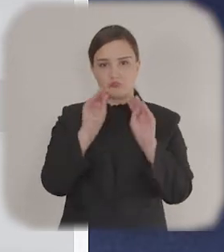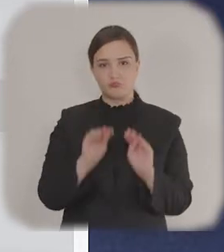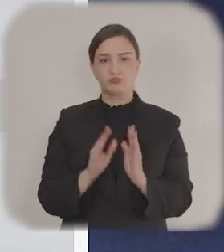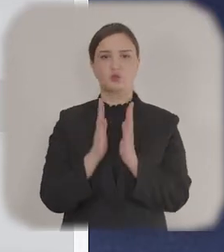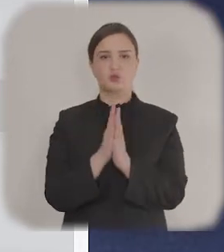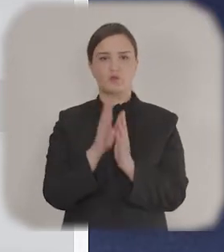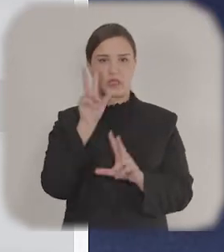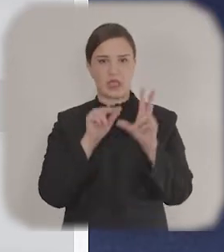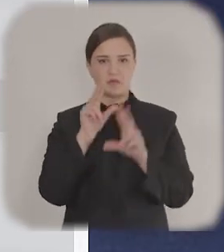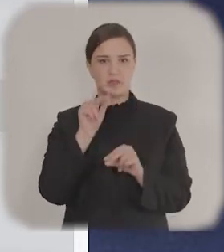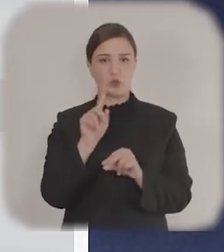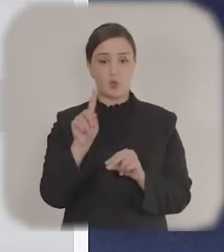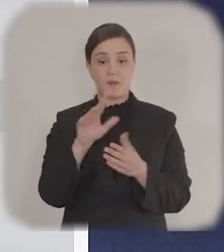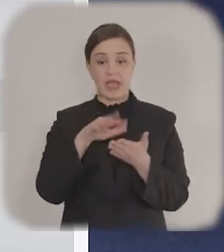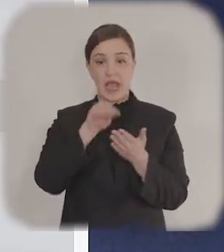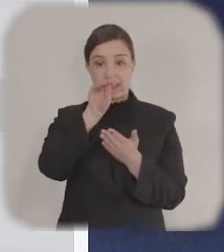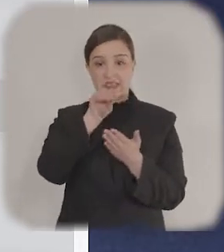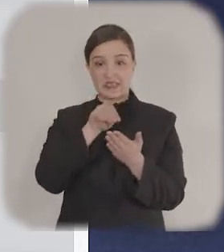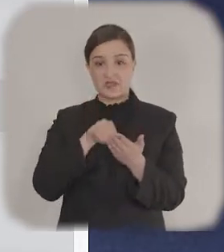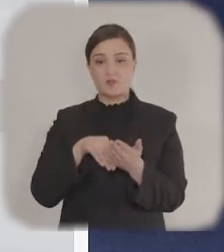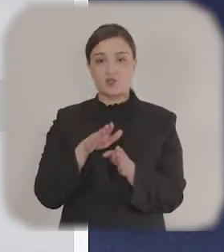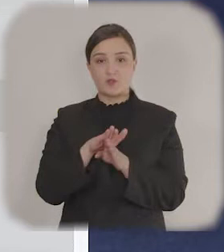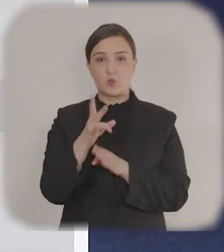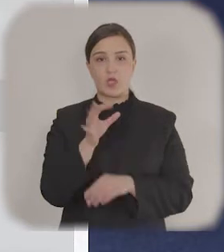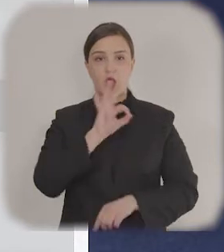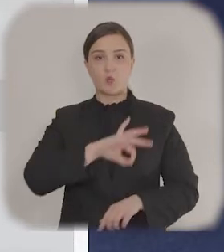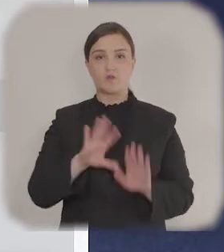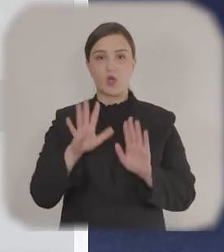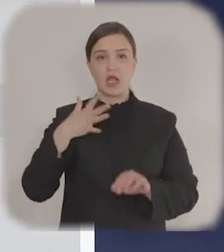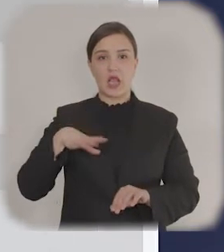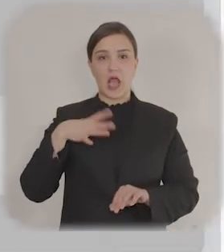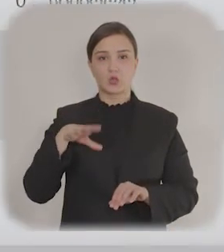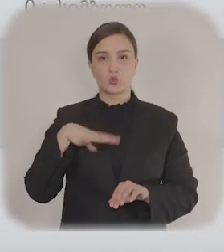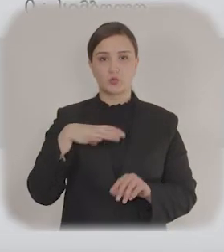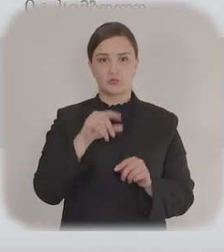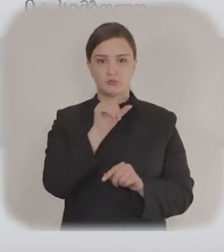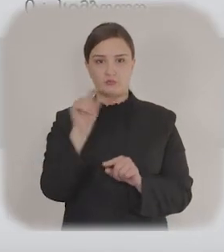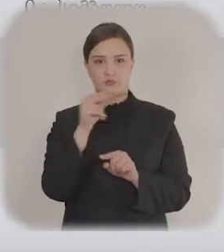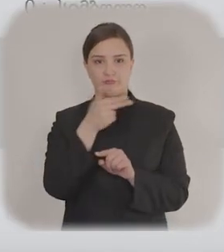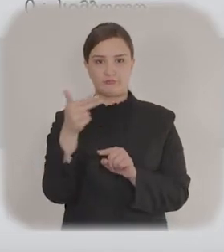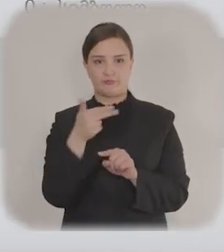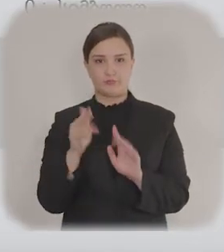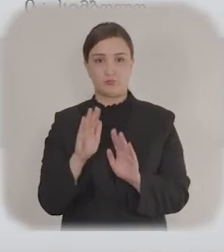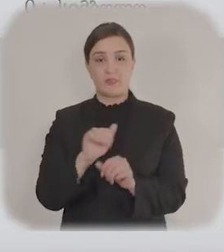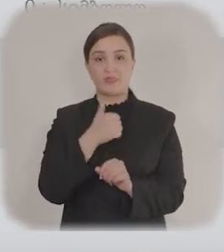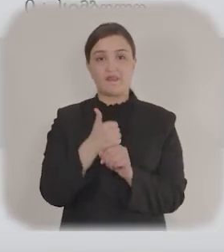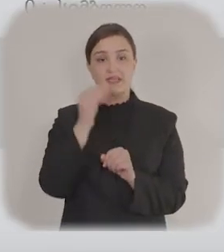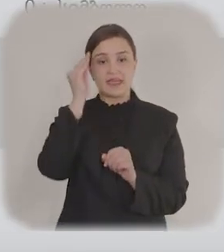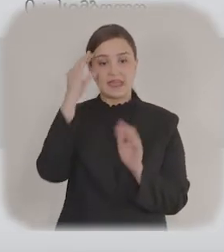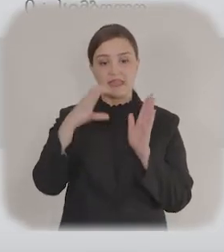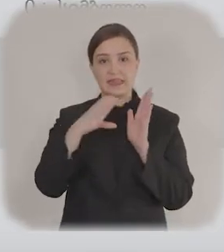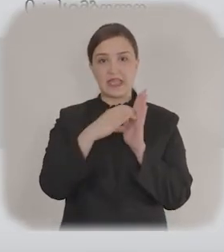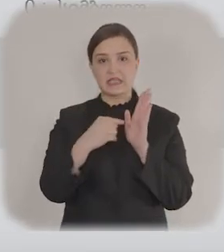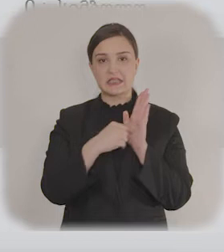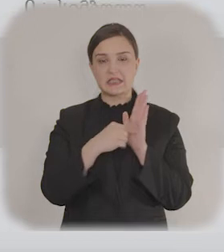Əsas ideya qrafasında maksimum 1500 rəmzən istifadə edərək öz biznes ideyanız haqqında bizə danışın. Qısa təsvir,